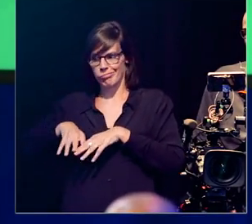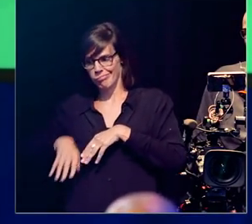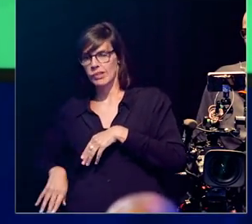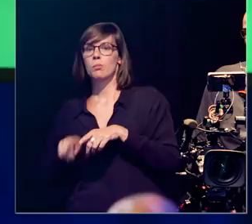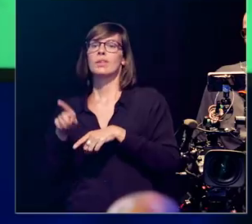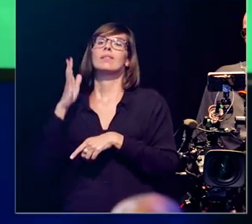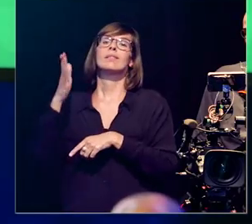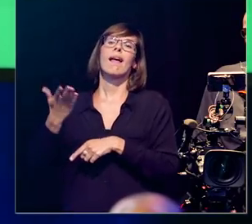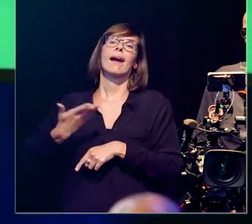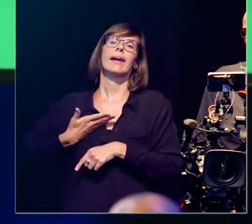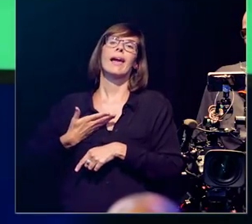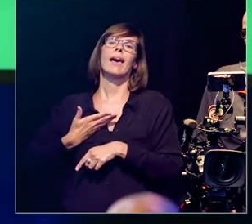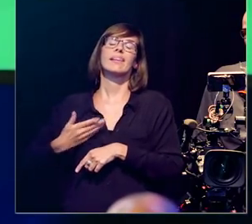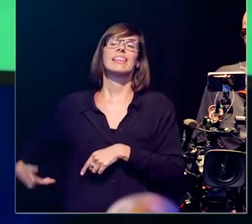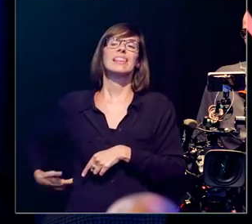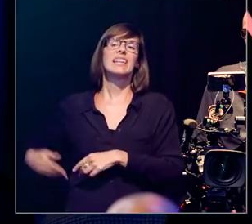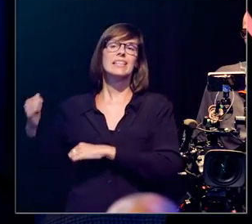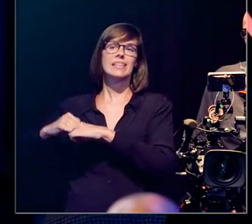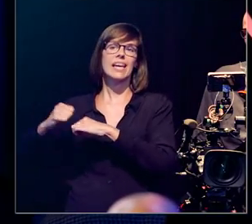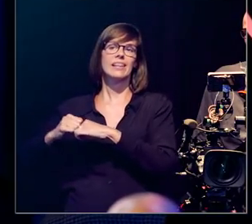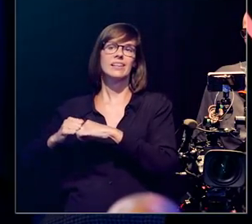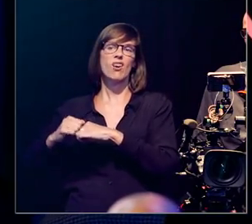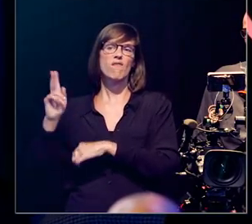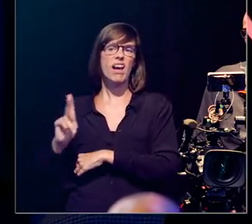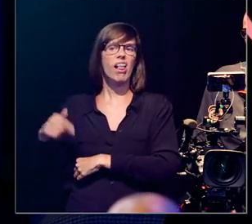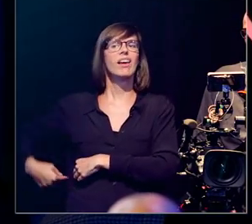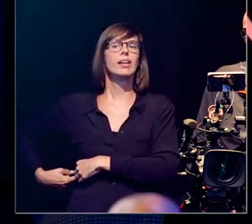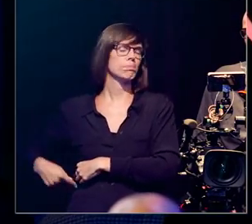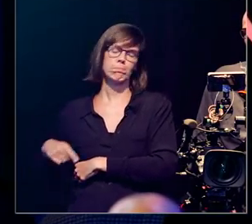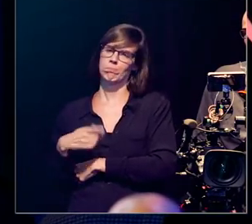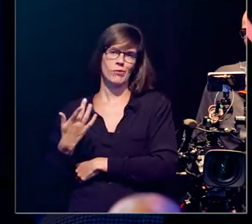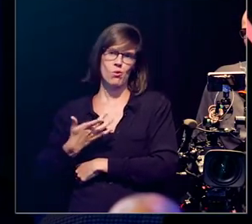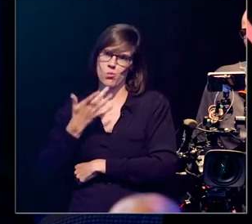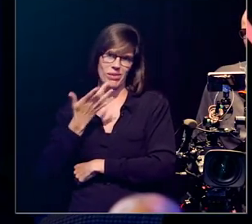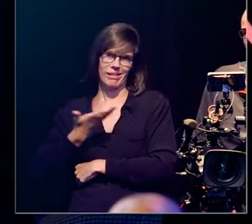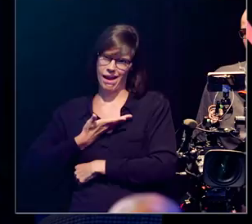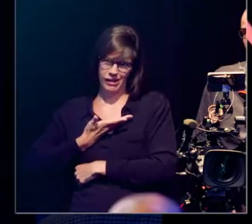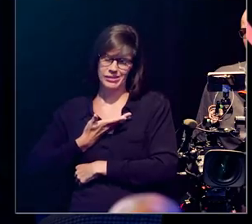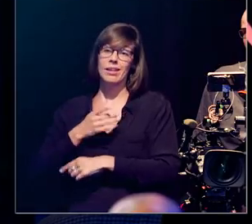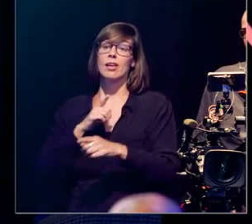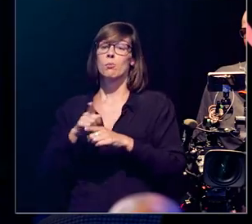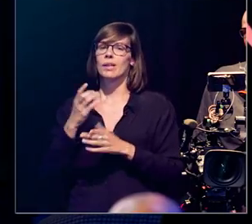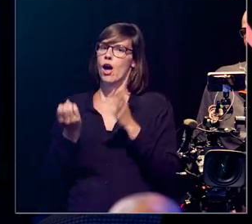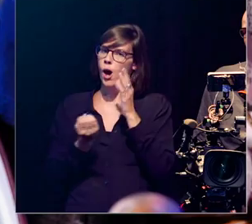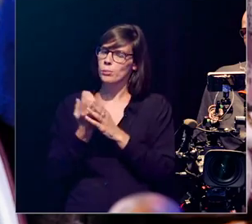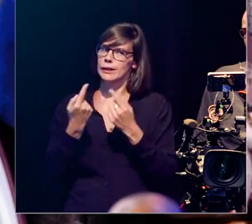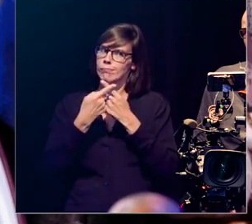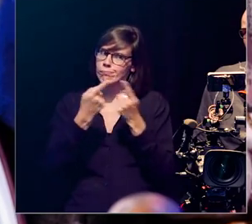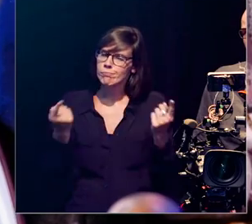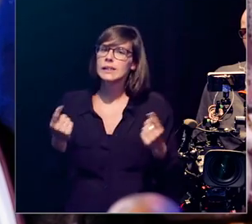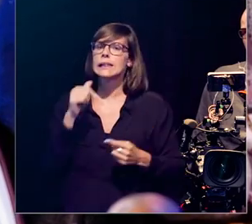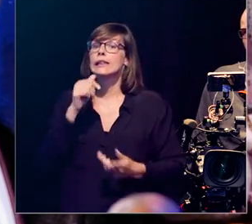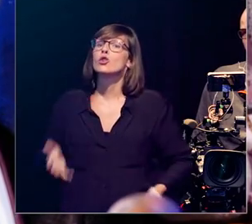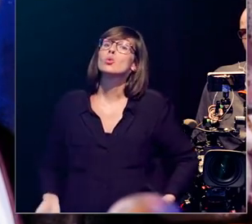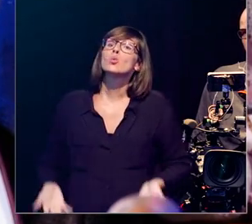niersteentjes krijgen, je gaat verkalking van je nieren krijgen en dat is echt niet wat je wil. En dus vandaar opnieuw mijn pleidooi, neem niet